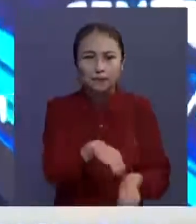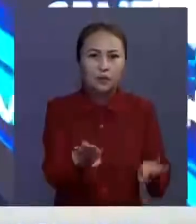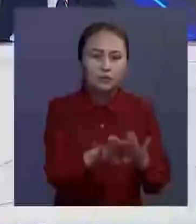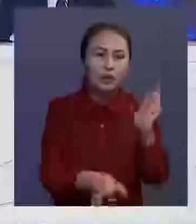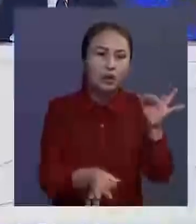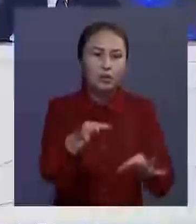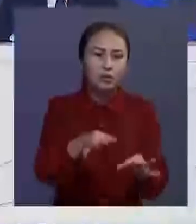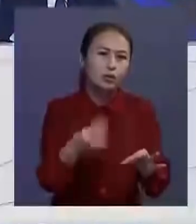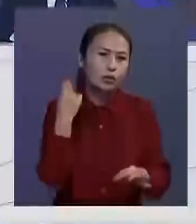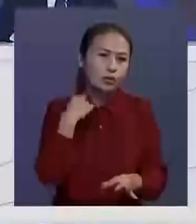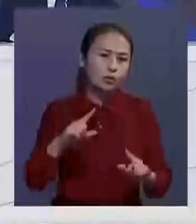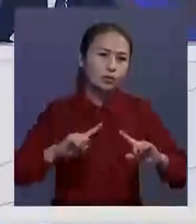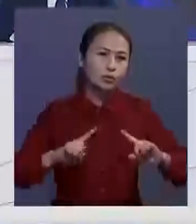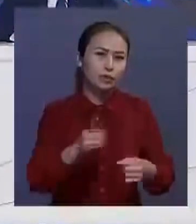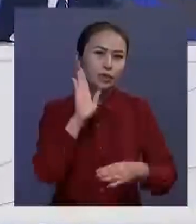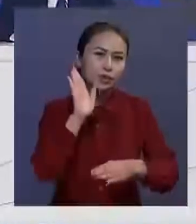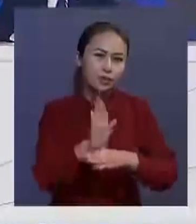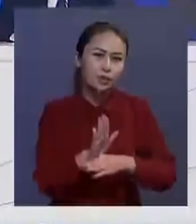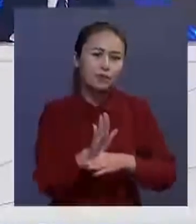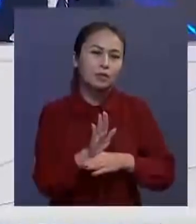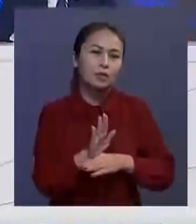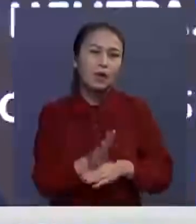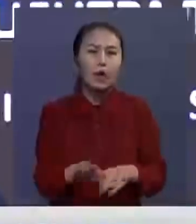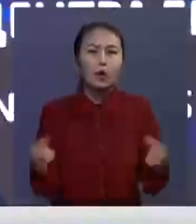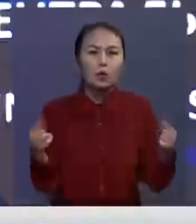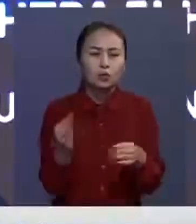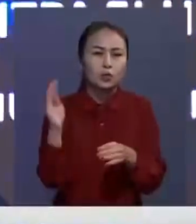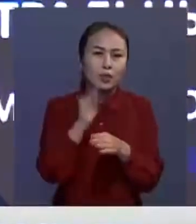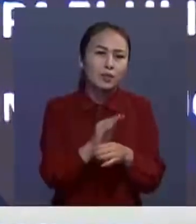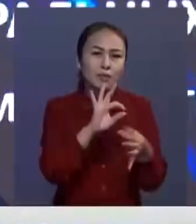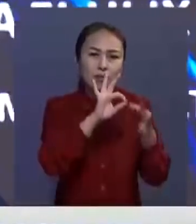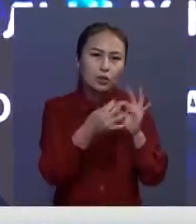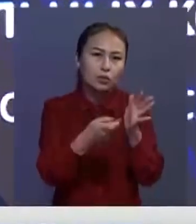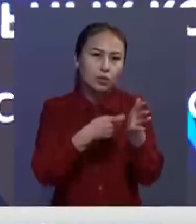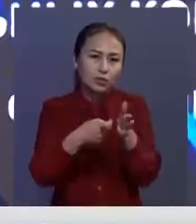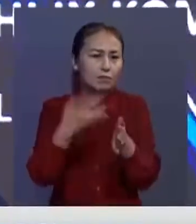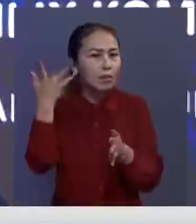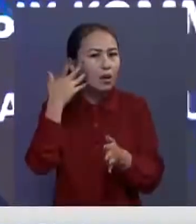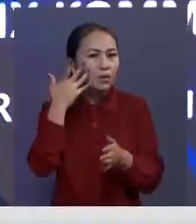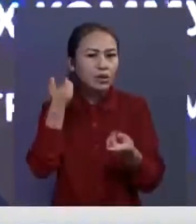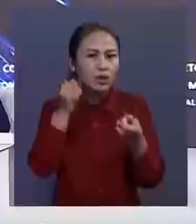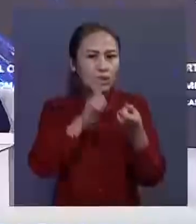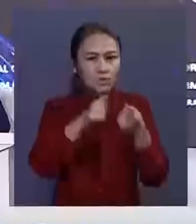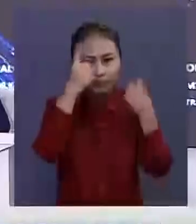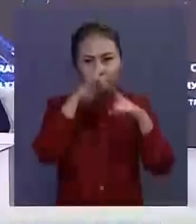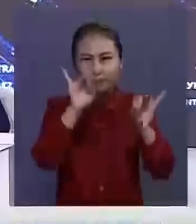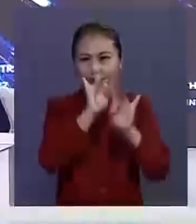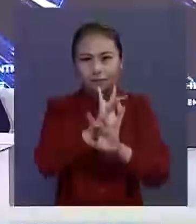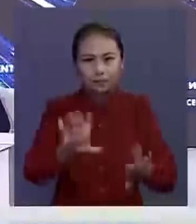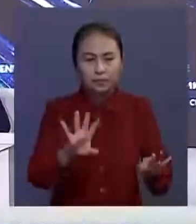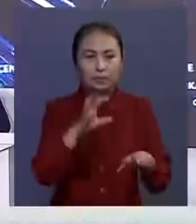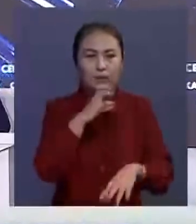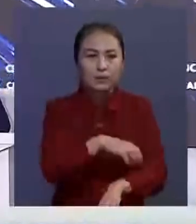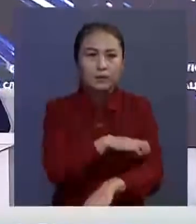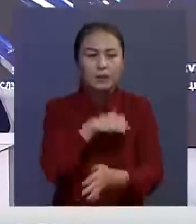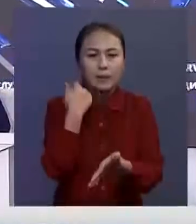күдіктігі сот пен қамауды ұстау бұл тортпау шарасы санкцияланды. Қозымша мәліметтер тергеу мүндесіне байланысты жәрелім байтып қабарлайд